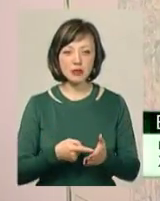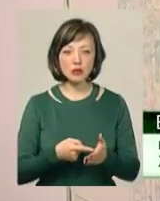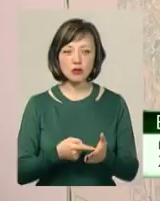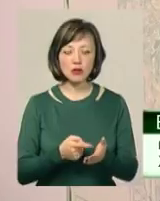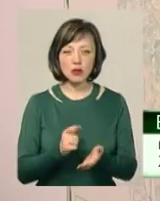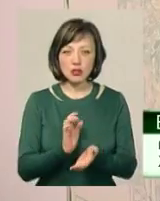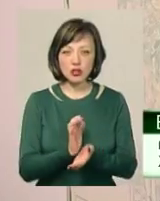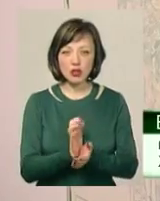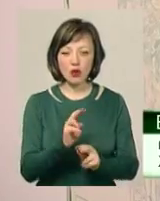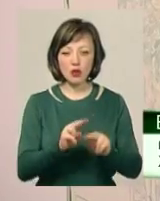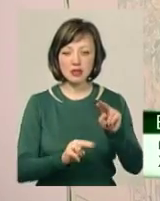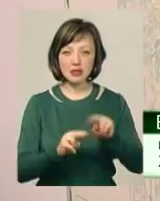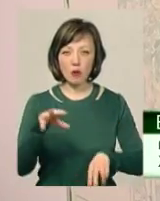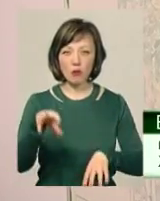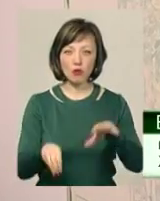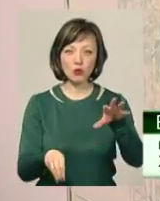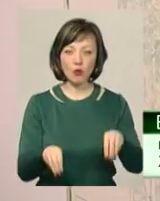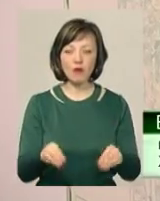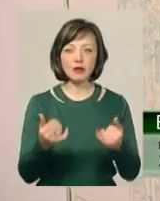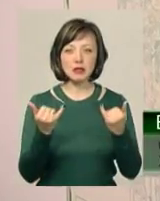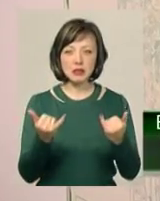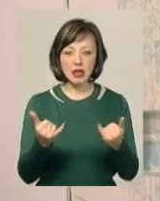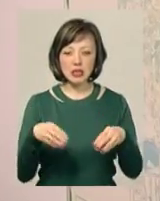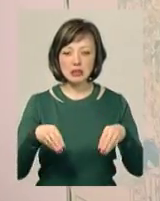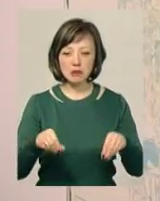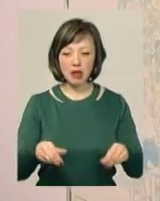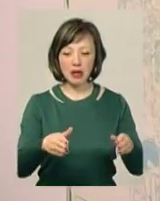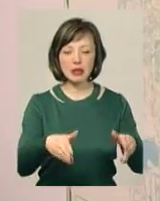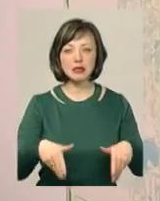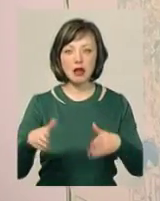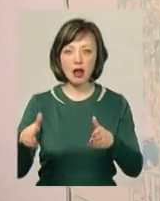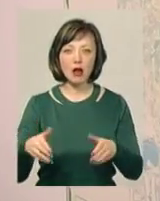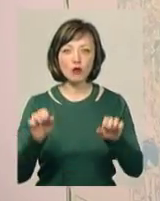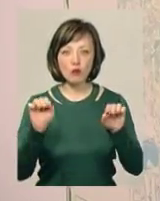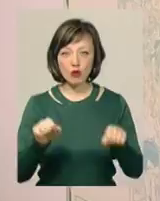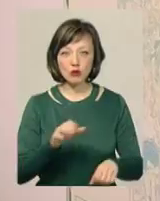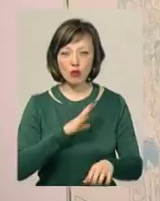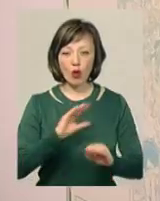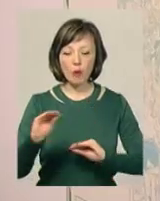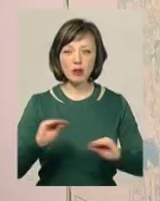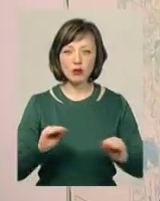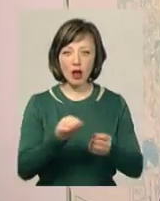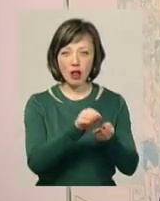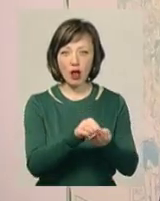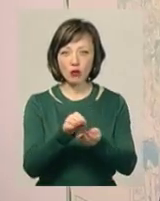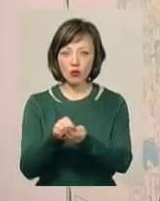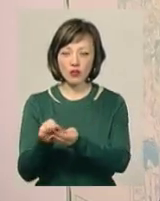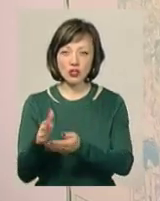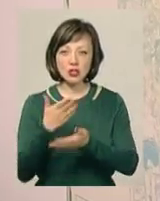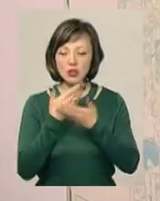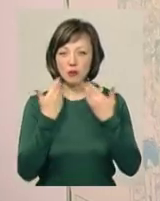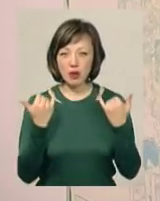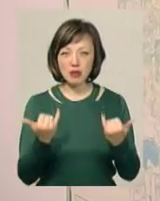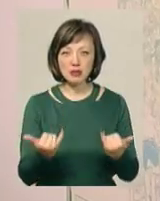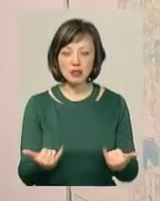щільно забудоване і наразі земельних ділянок, на яких можна було б облаштовувати кладовище, немає. Наразі